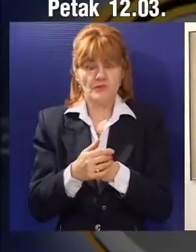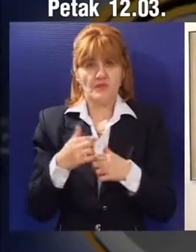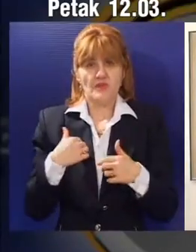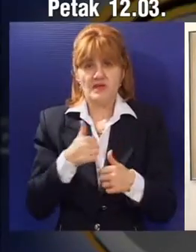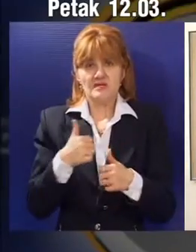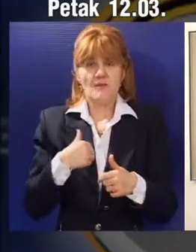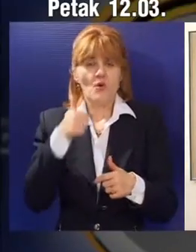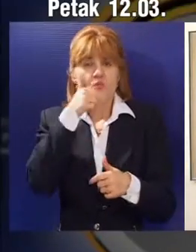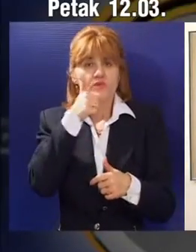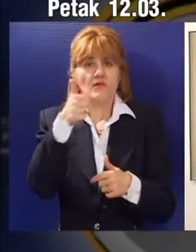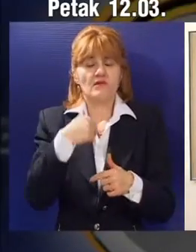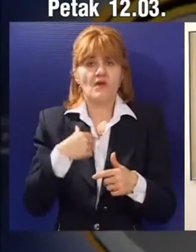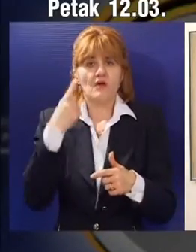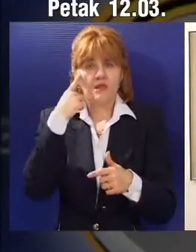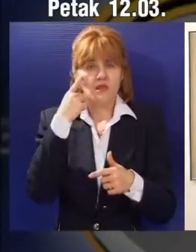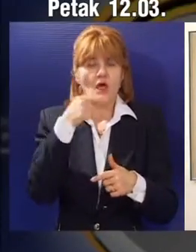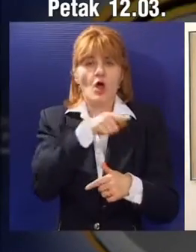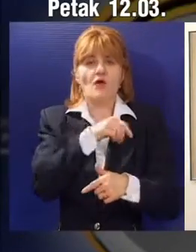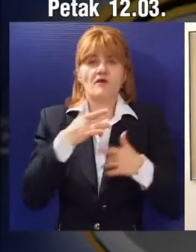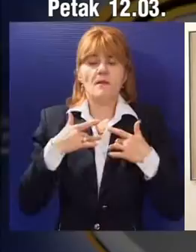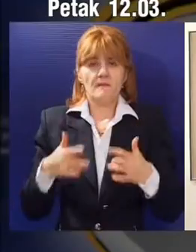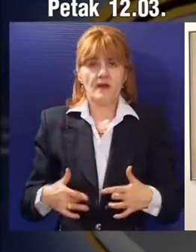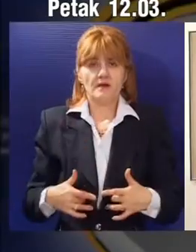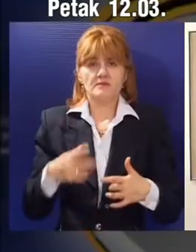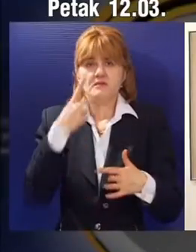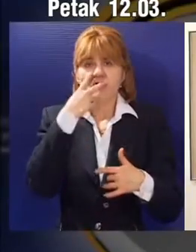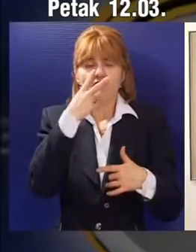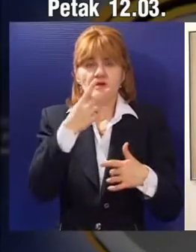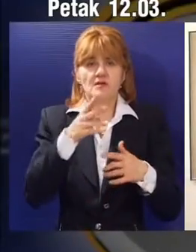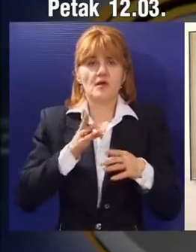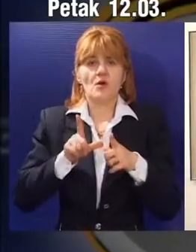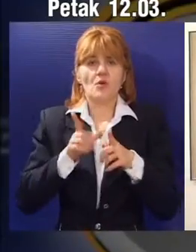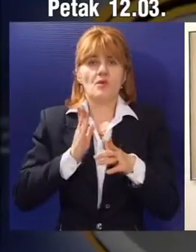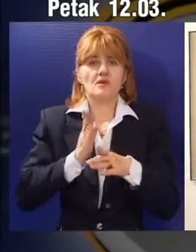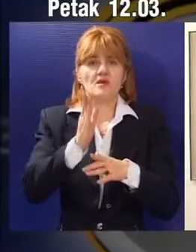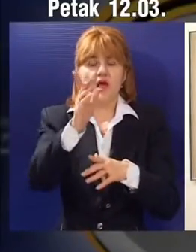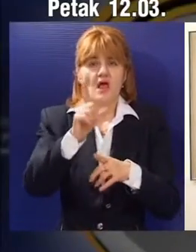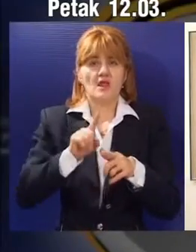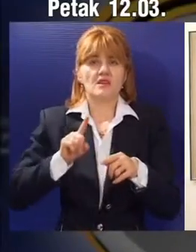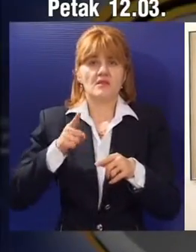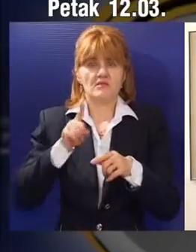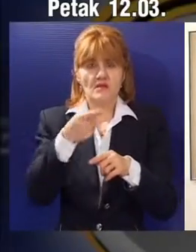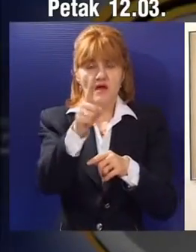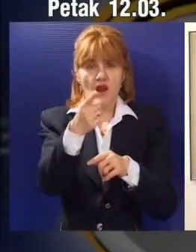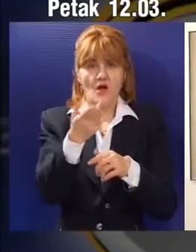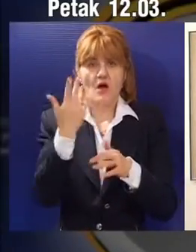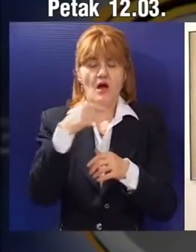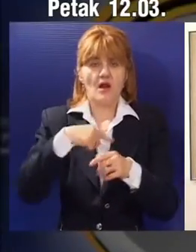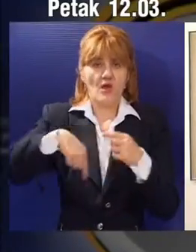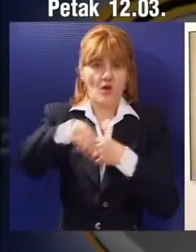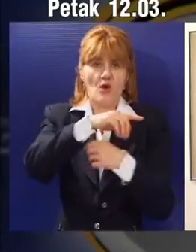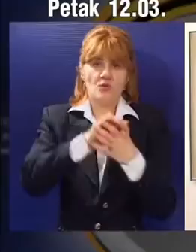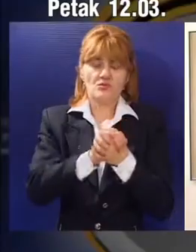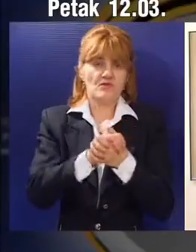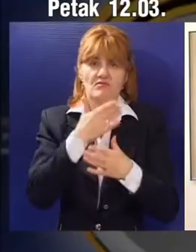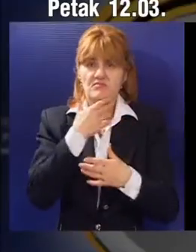bavite od danas do sutra. Zoran je imao viziju, nažalost, ovi oko njega, pa i njegove pigoni